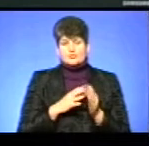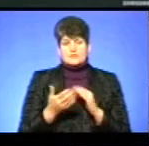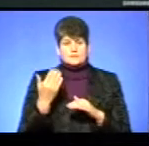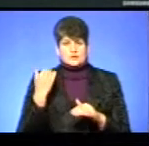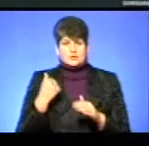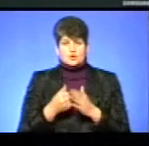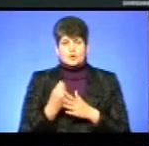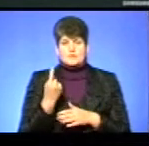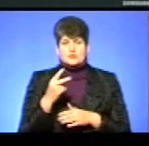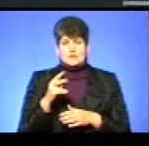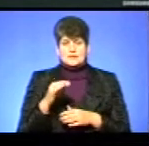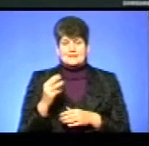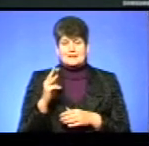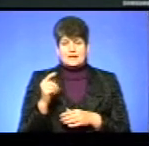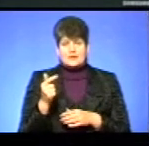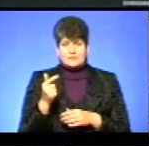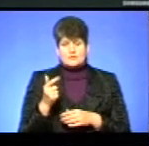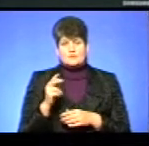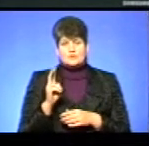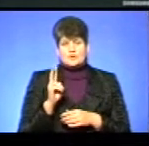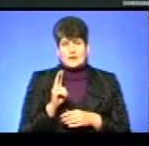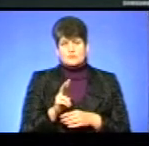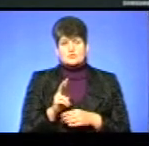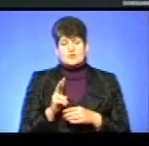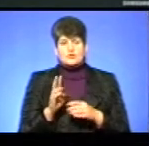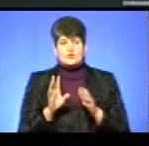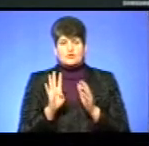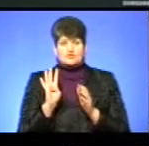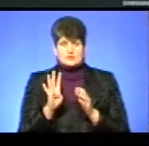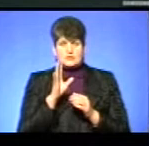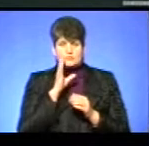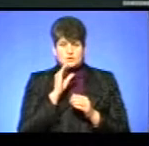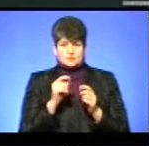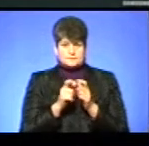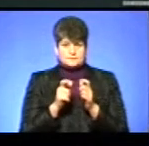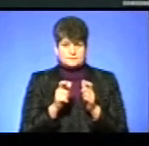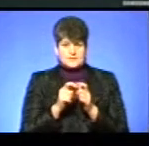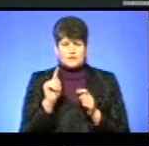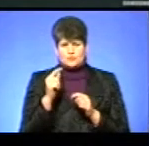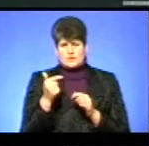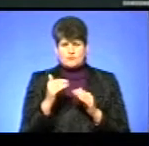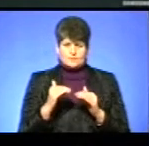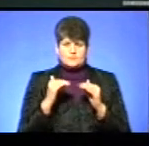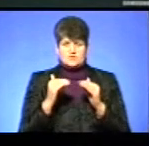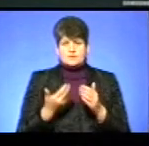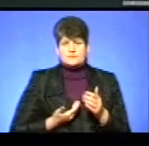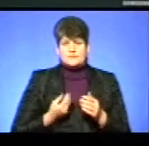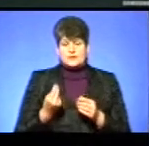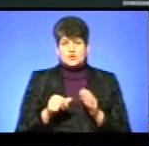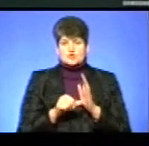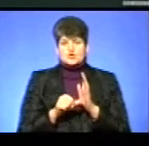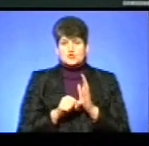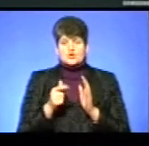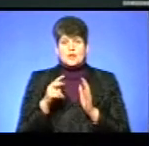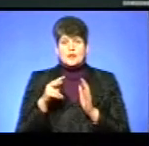листопада – 3 гривні у тролейбусах і 4 у маршрутках при електронному розрахунку і на гривню більше готівкою. 6 листопада